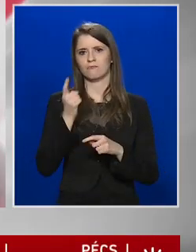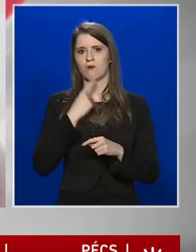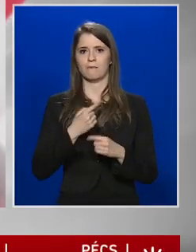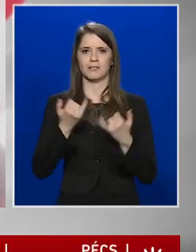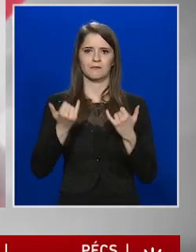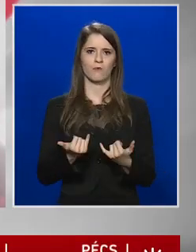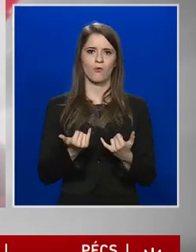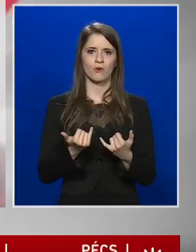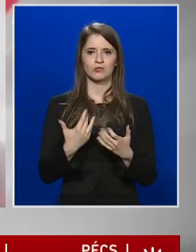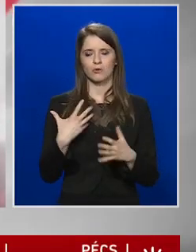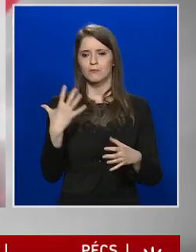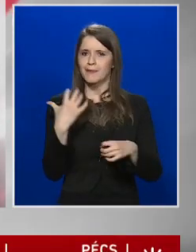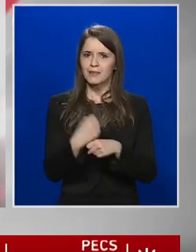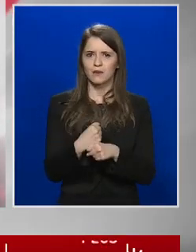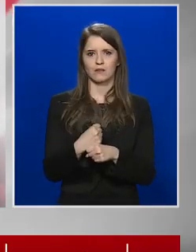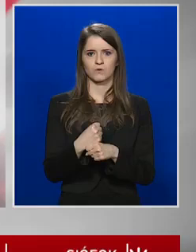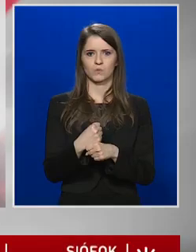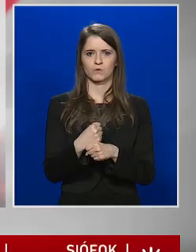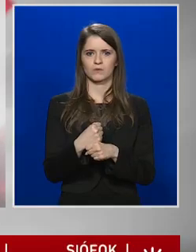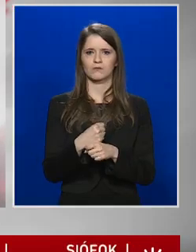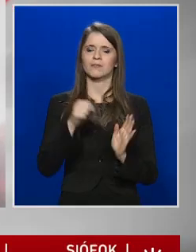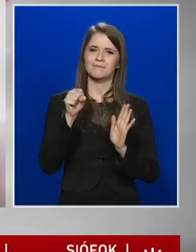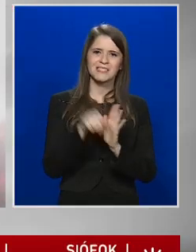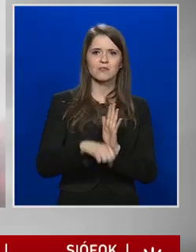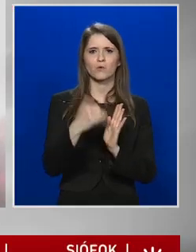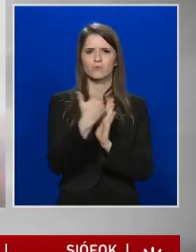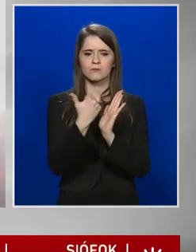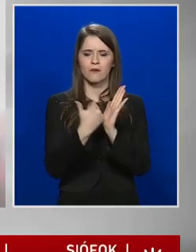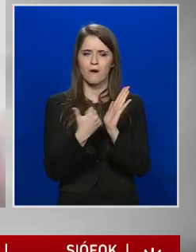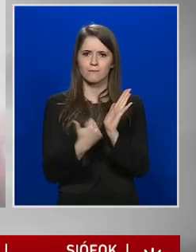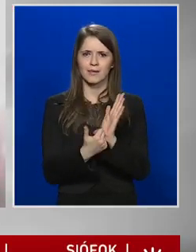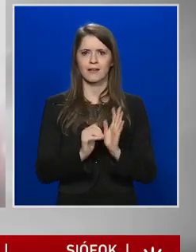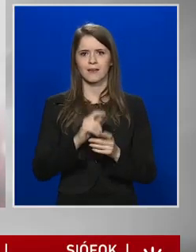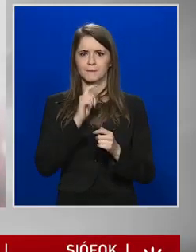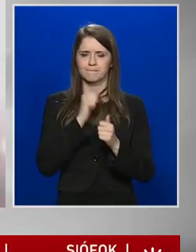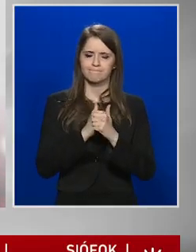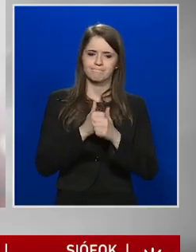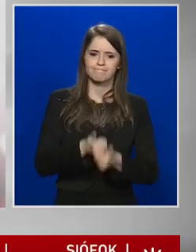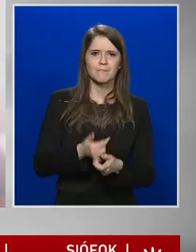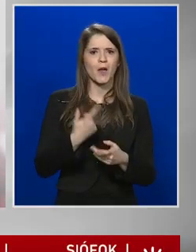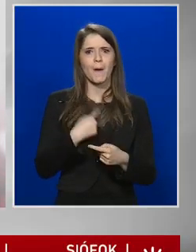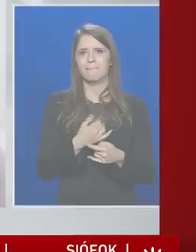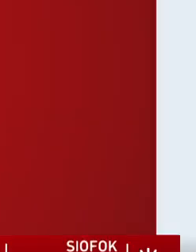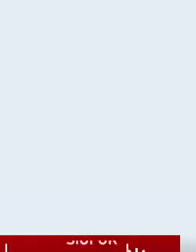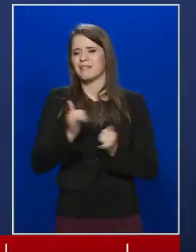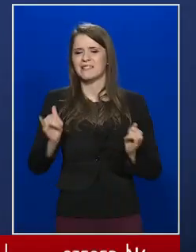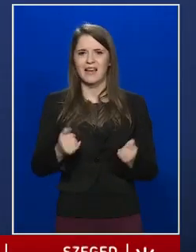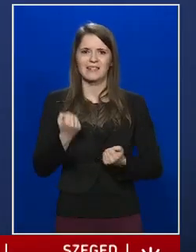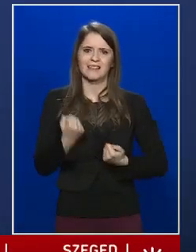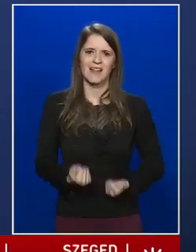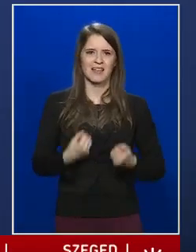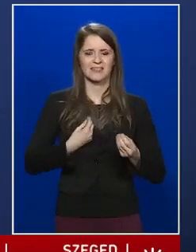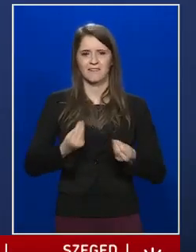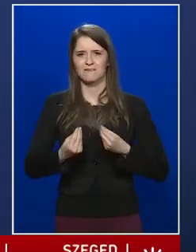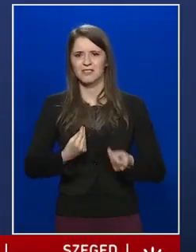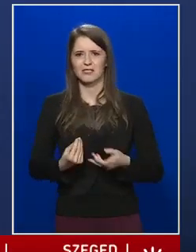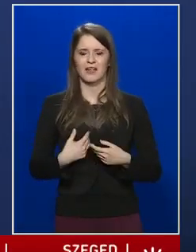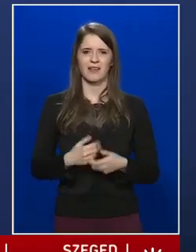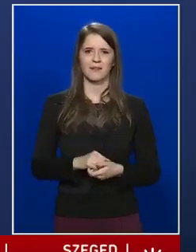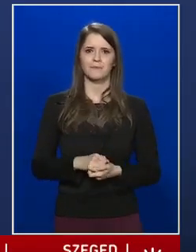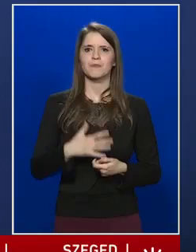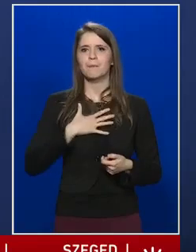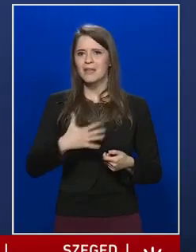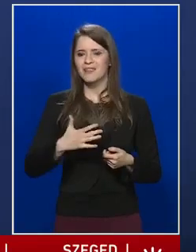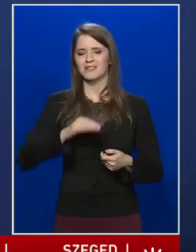betartunk, azokkal a szigorú szabályokkal, amelyet már minnyáján nehezen viselünk, mégis